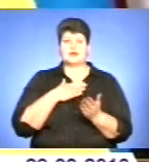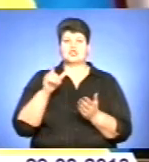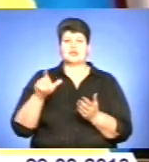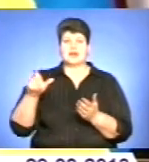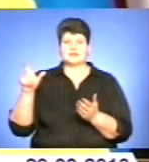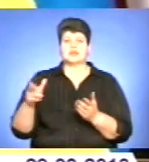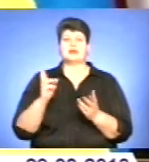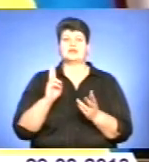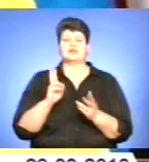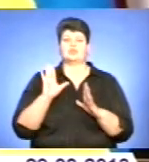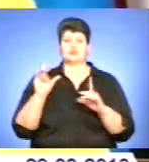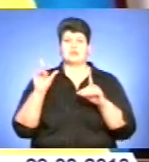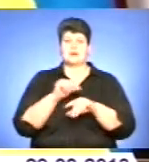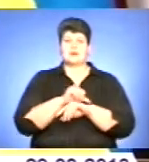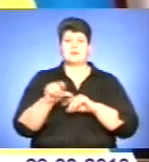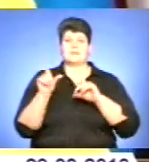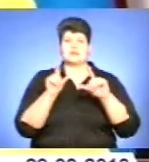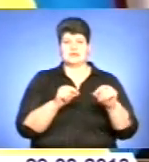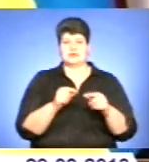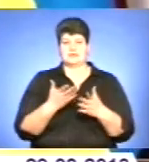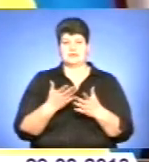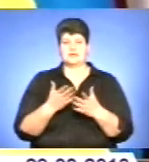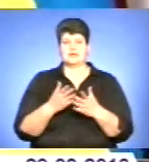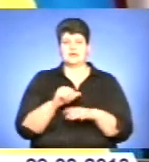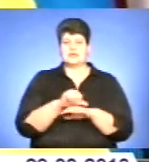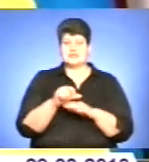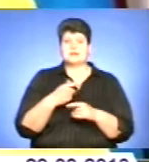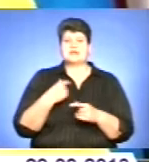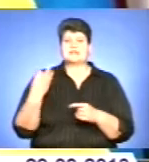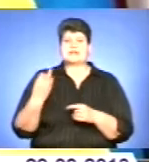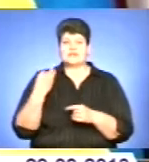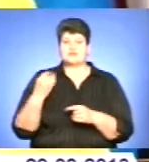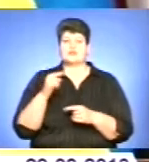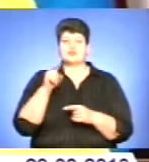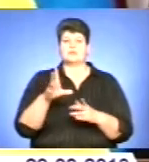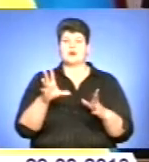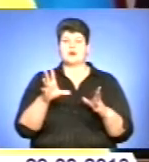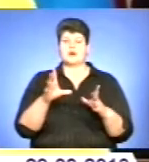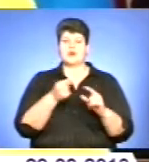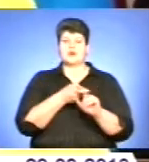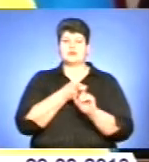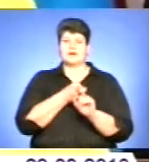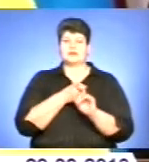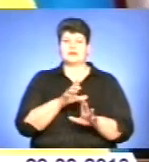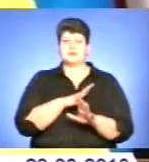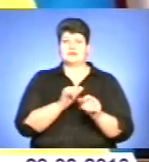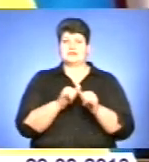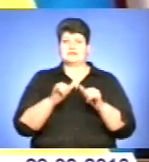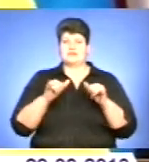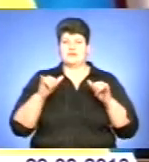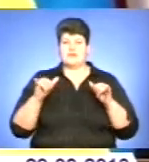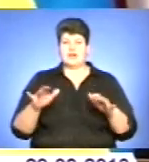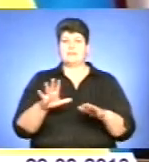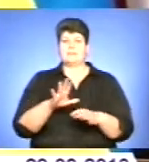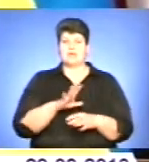пересекати будуть наші границі. Ми зацікавлені, щоб контакти розвивалися і контакти